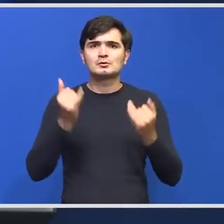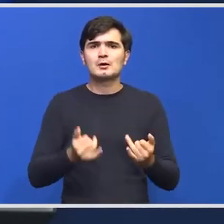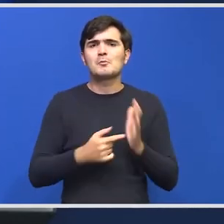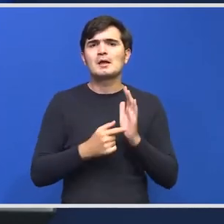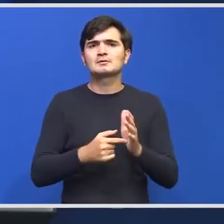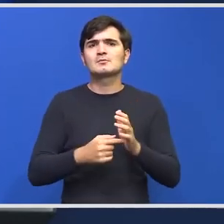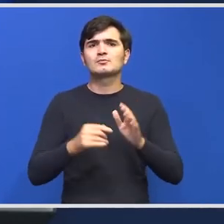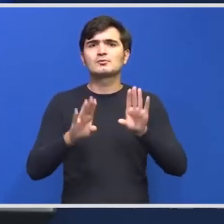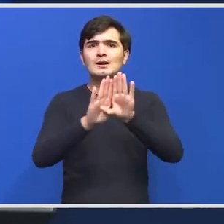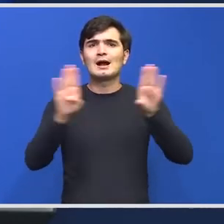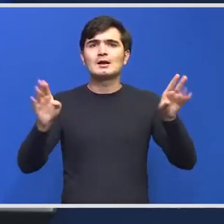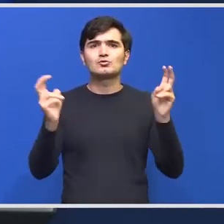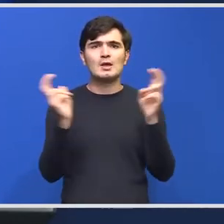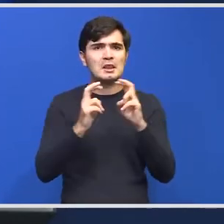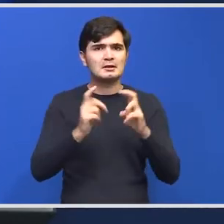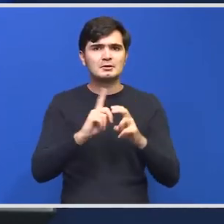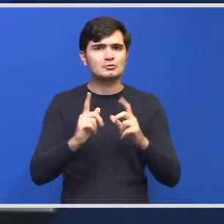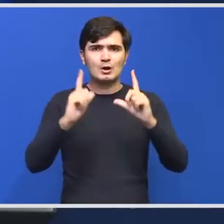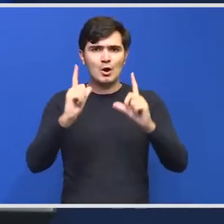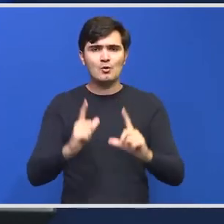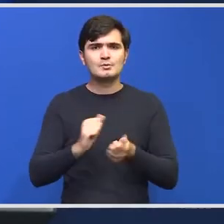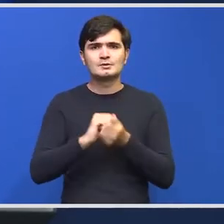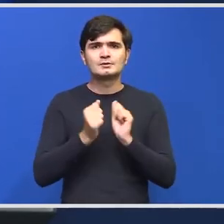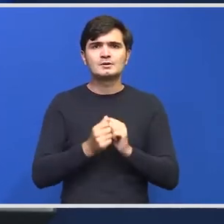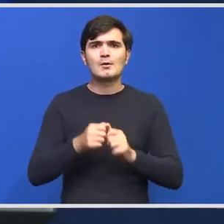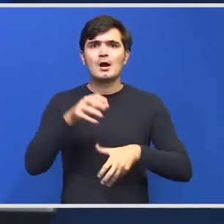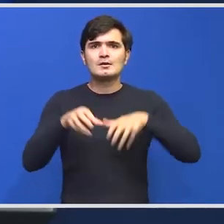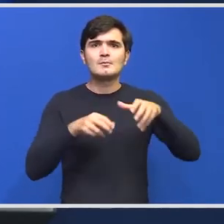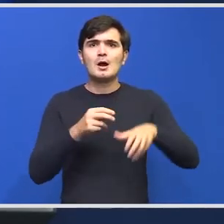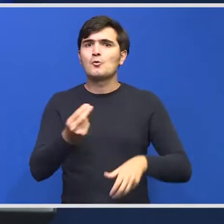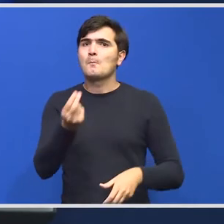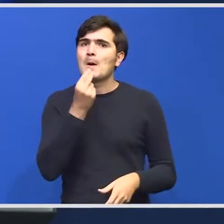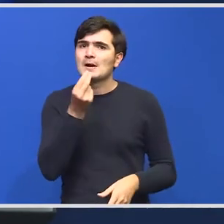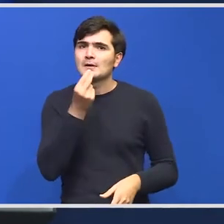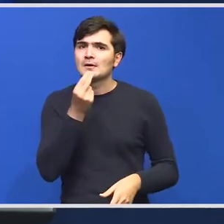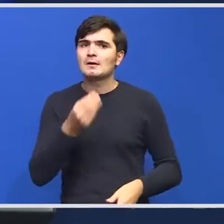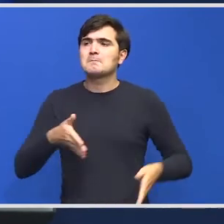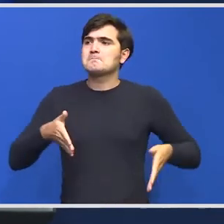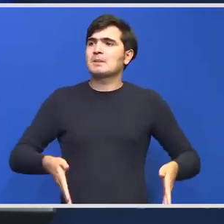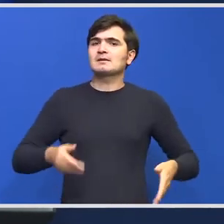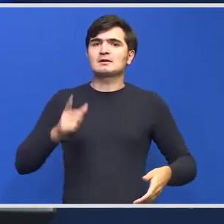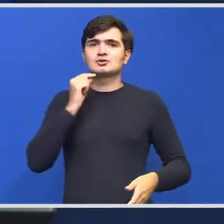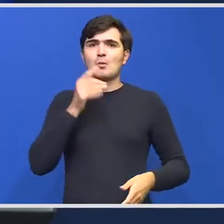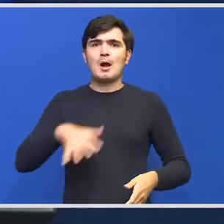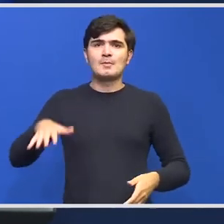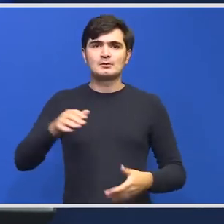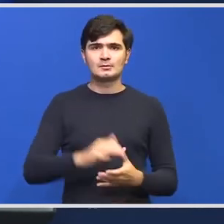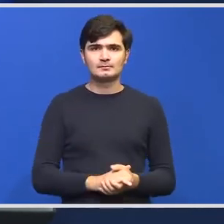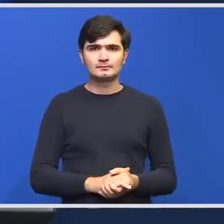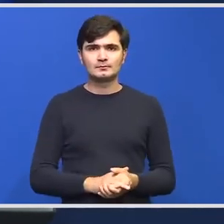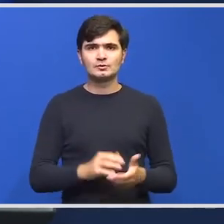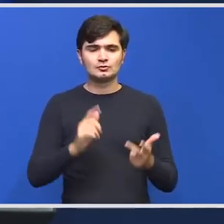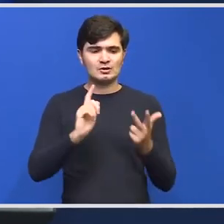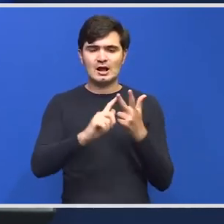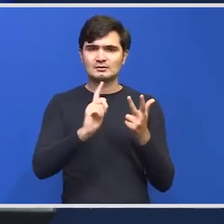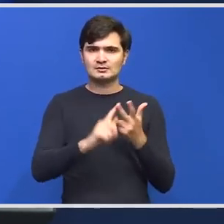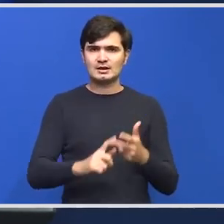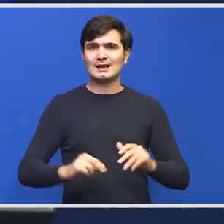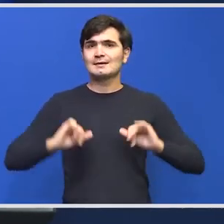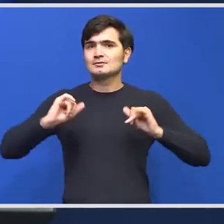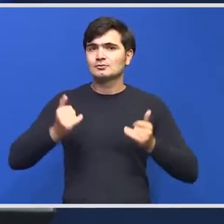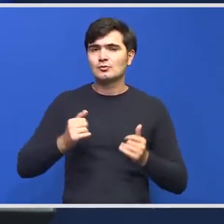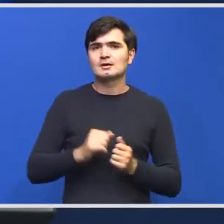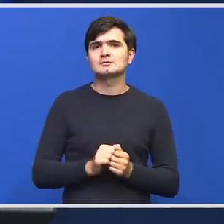gardul electric, sau se hrănește cu resturi în prezența oamenilor. Mai avem o a treia situație, în